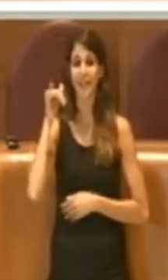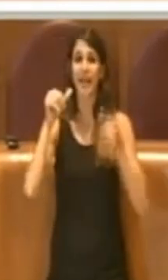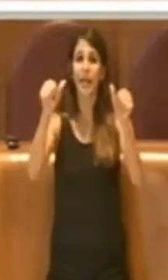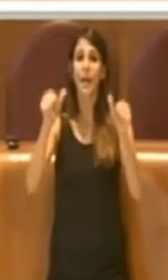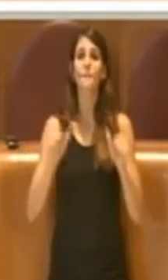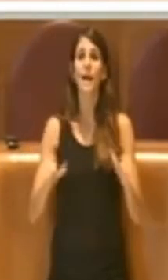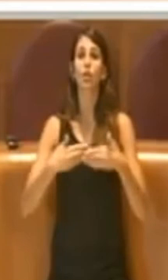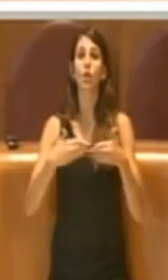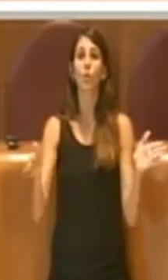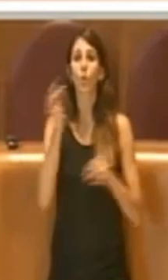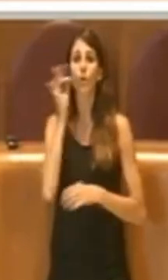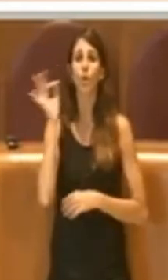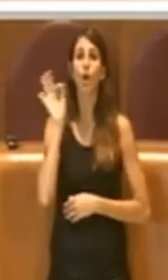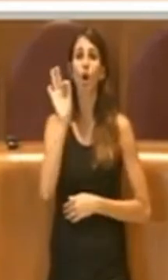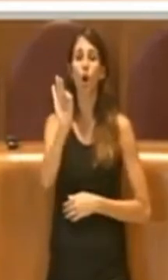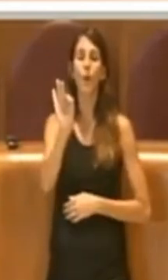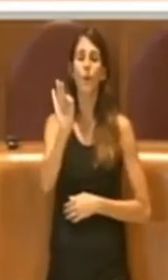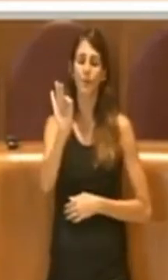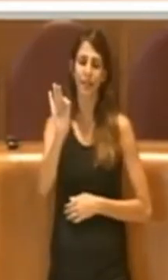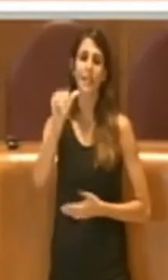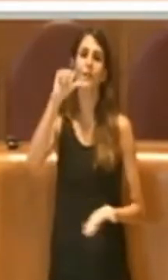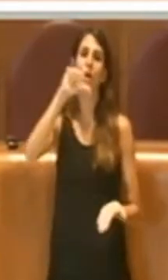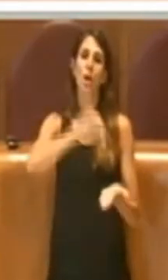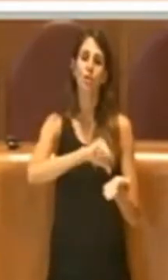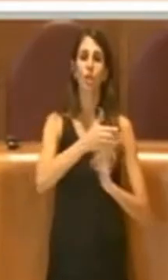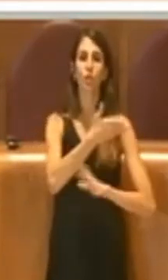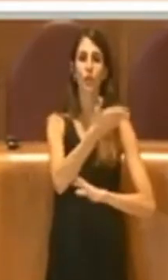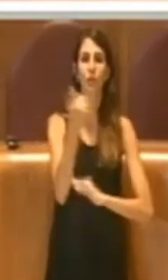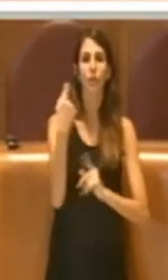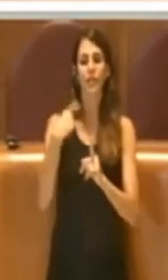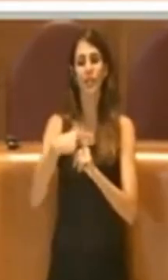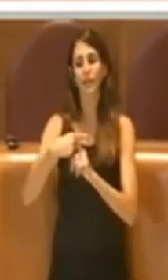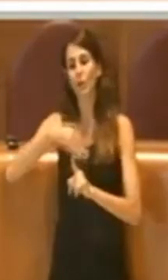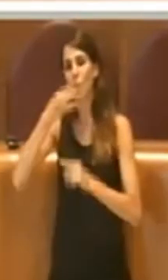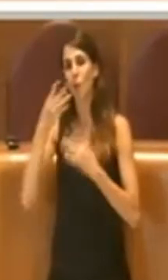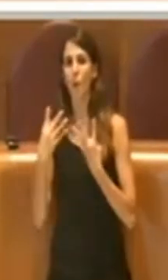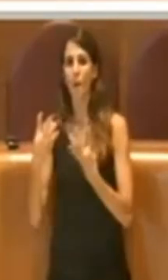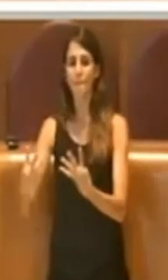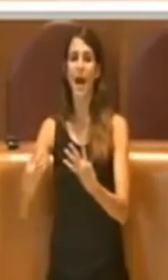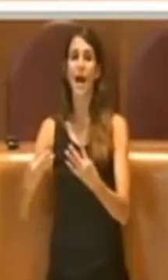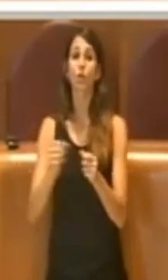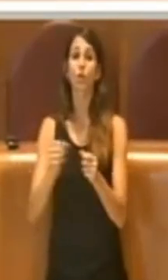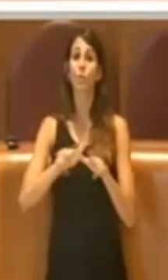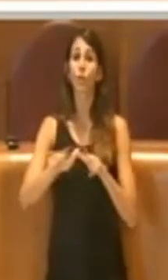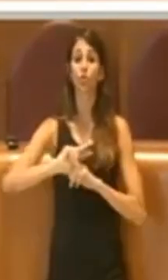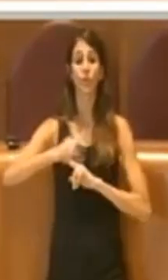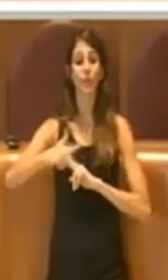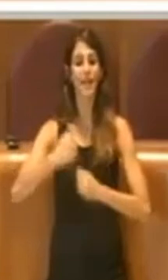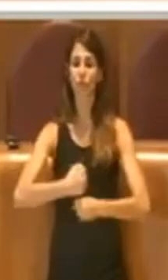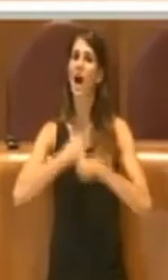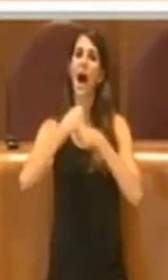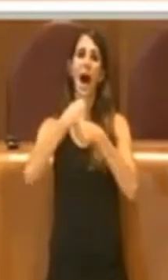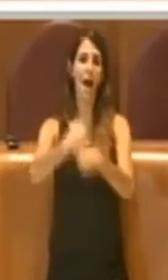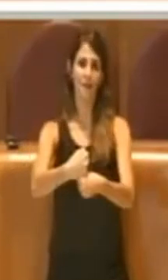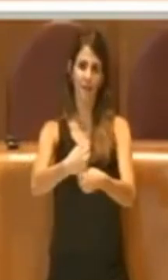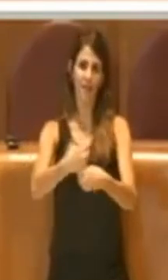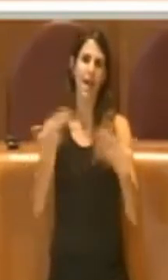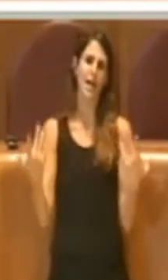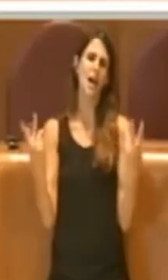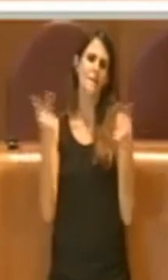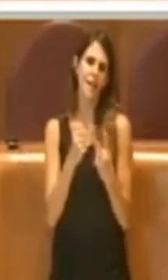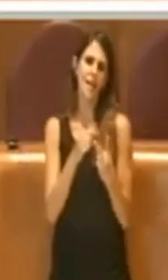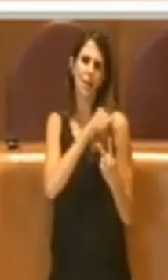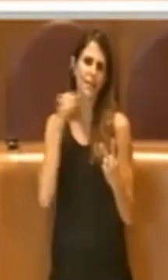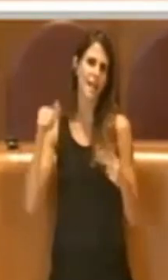finalizzato all'affidamento del punto ristoro e della manutenzione del parco del terzo municipio, ricercando la formula, ovviamente, tecnico-giuridica Pitonia,